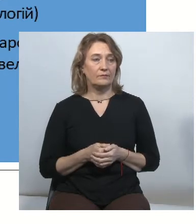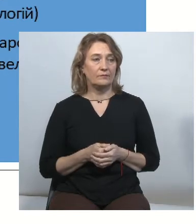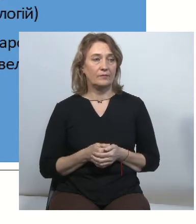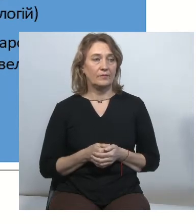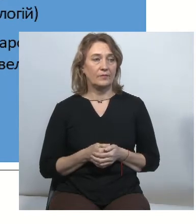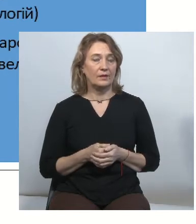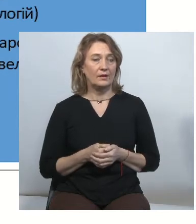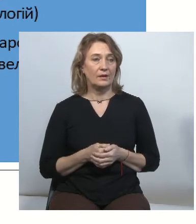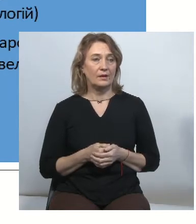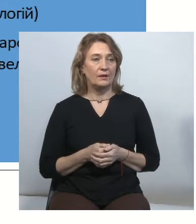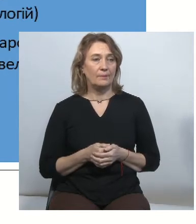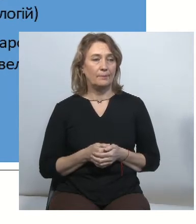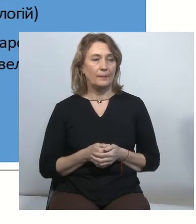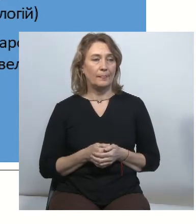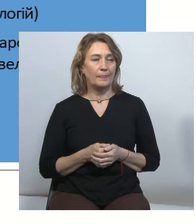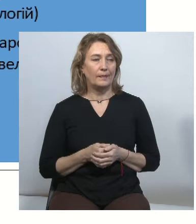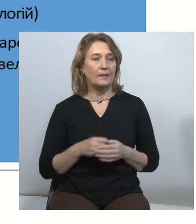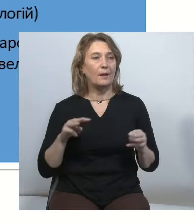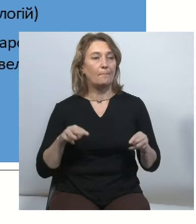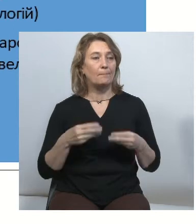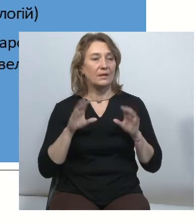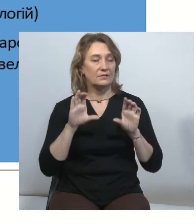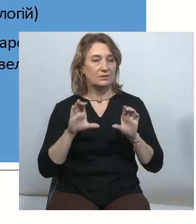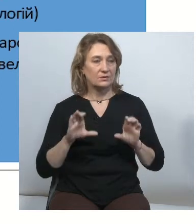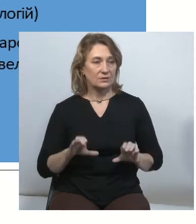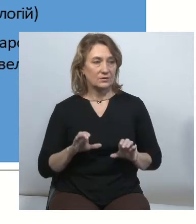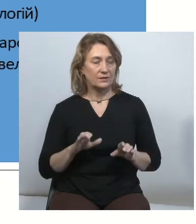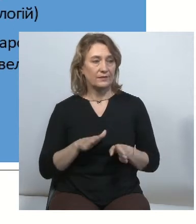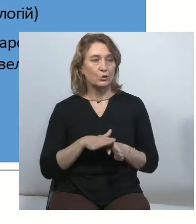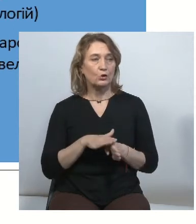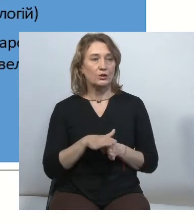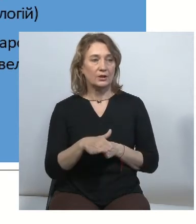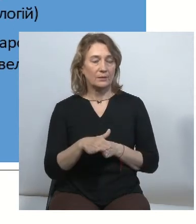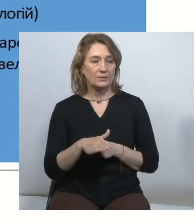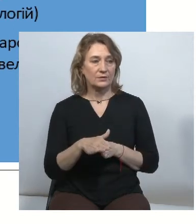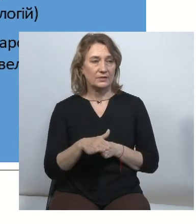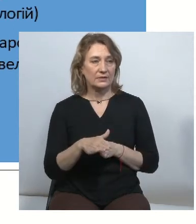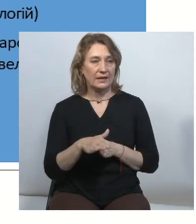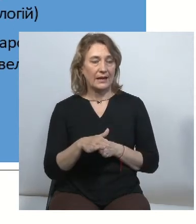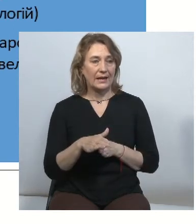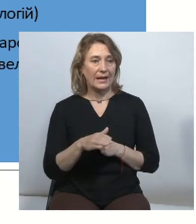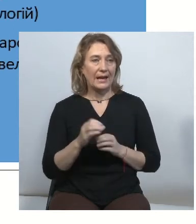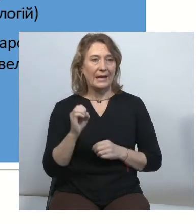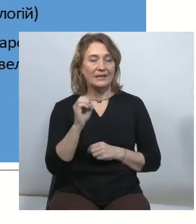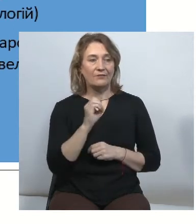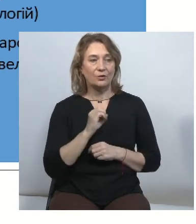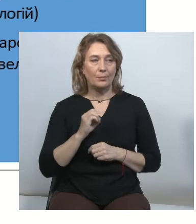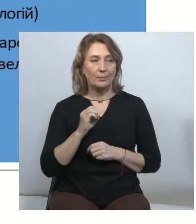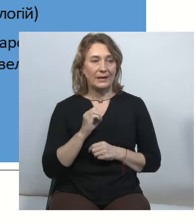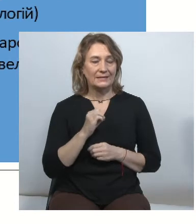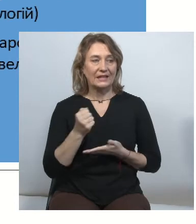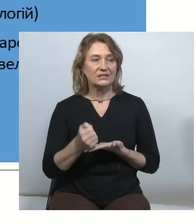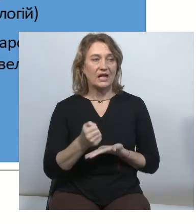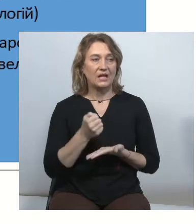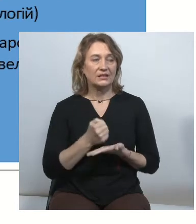медіазаконодавства і дотримуватися європейських стандартів, вимог та правил. По